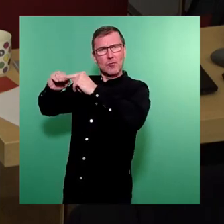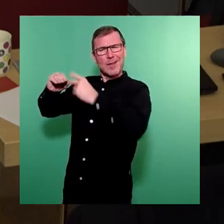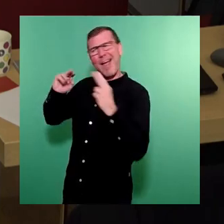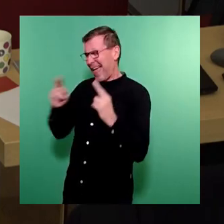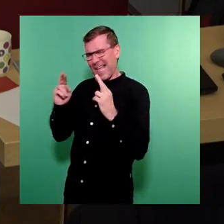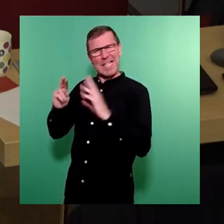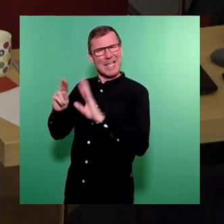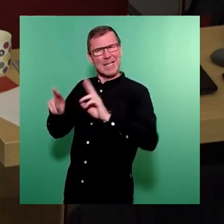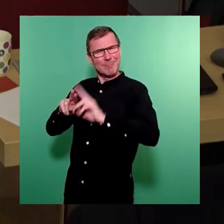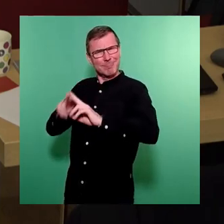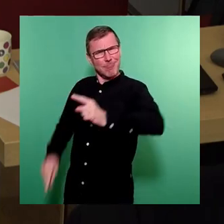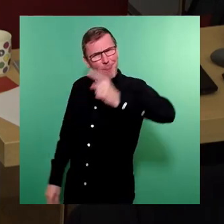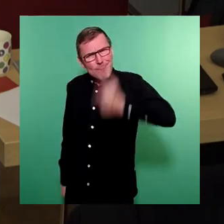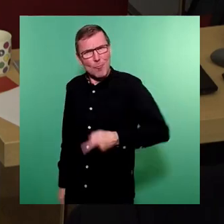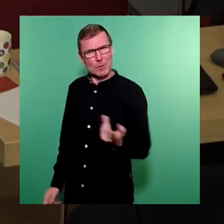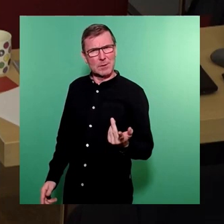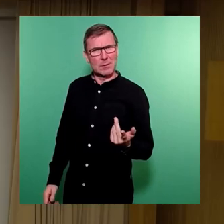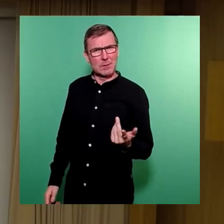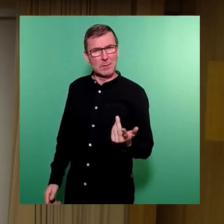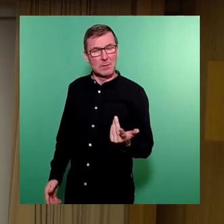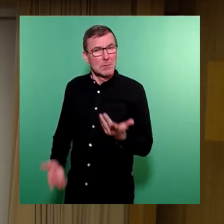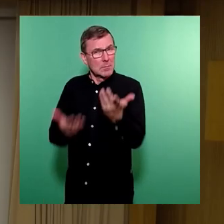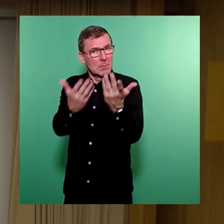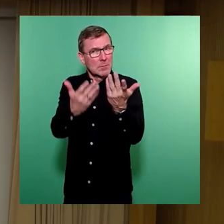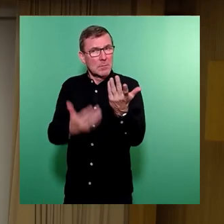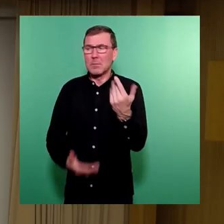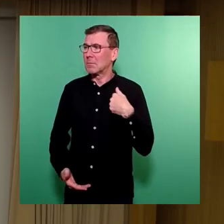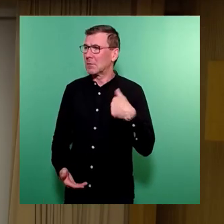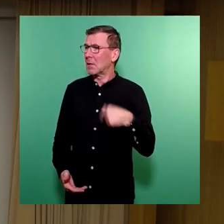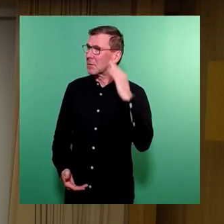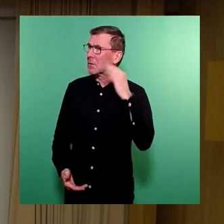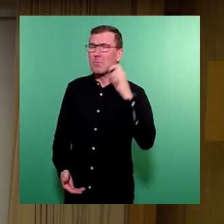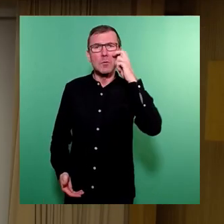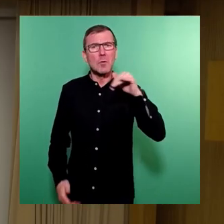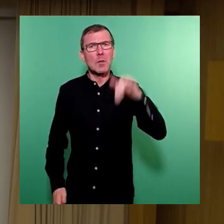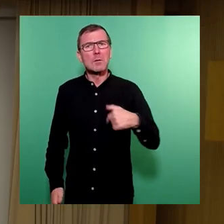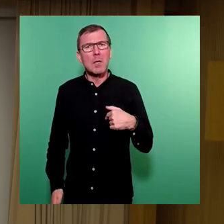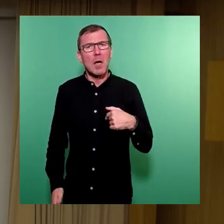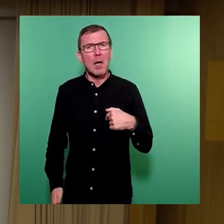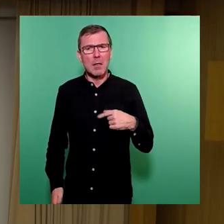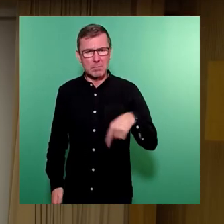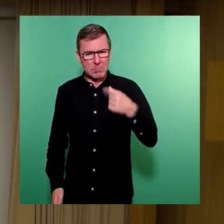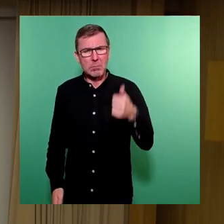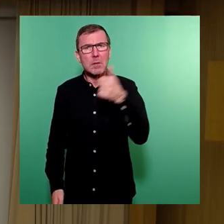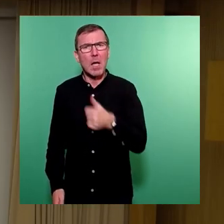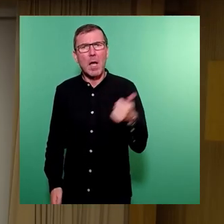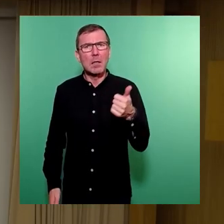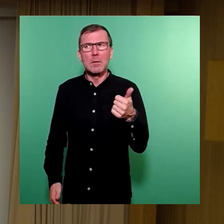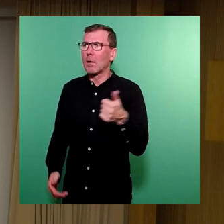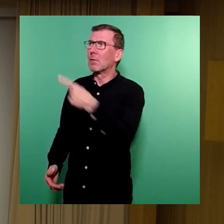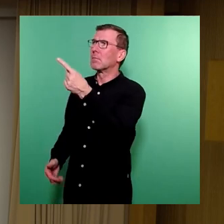was passieren muss. Und ich habe die Sorge, dass dann sozusagen in einem Jahr nichts mehr steht,